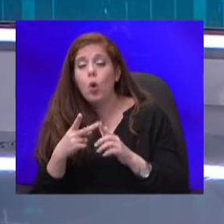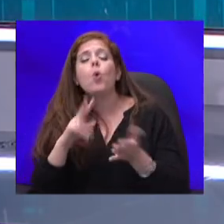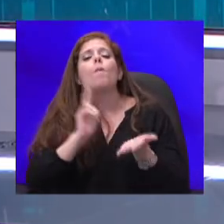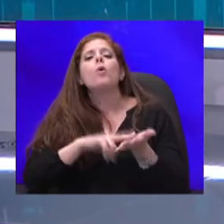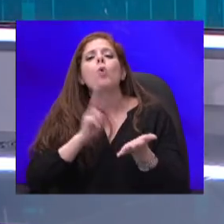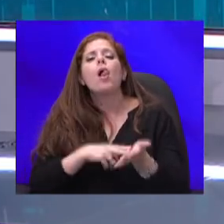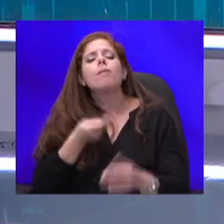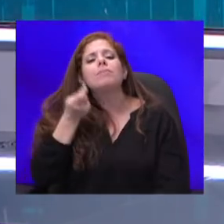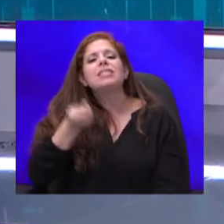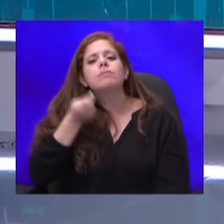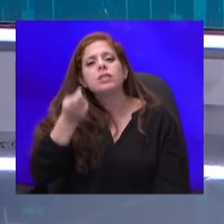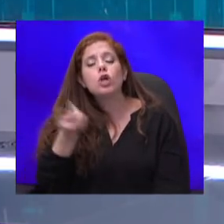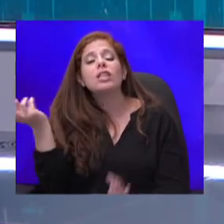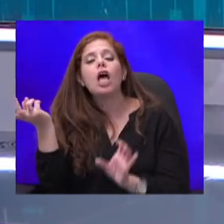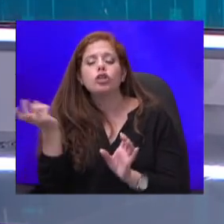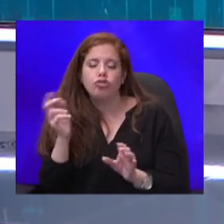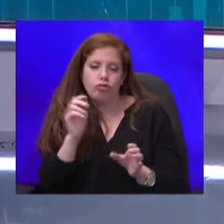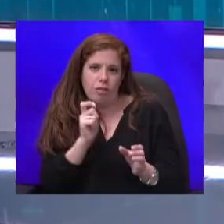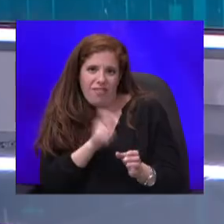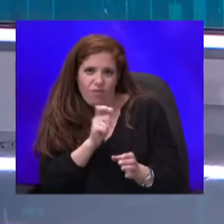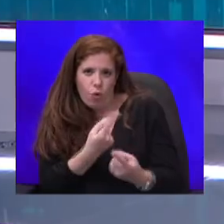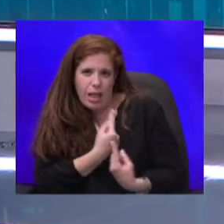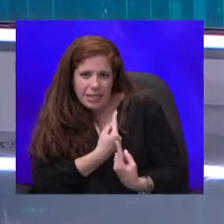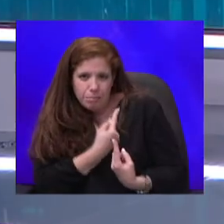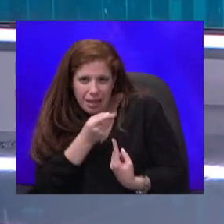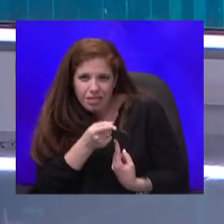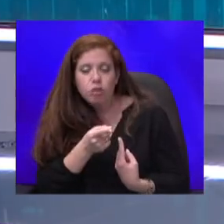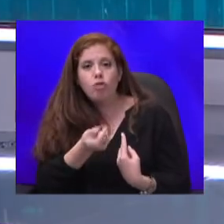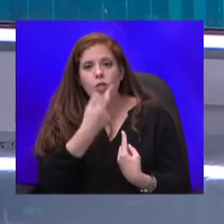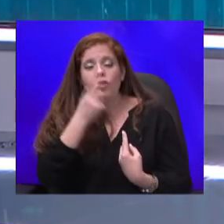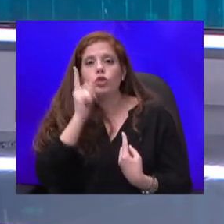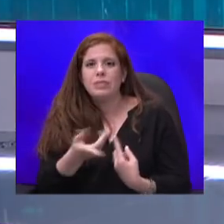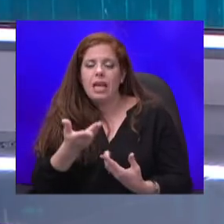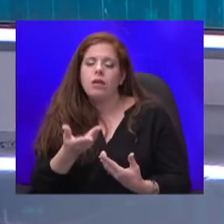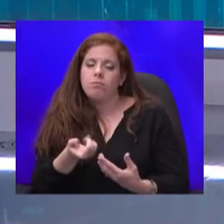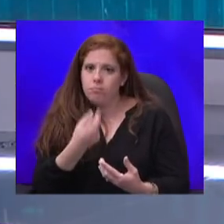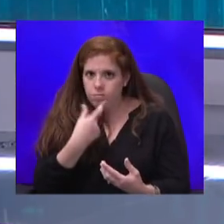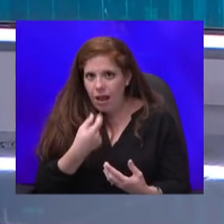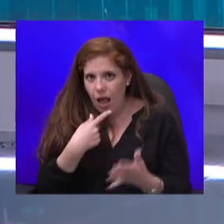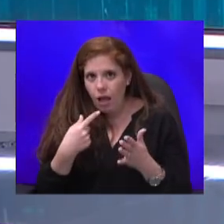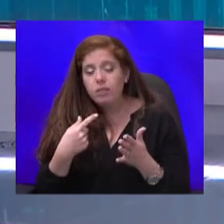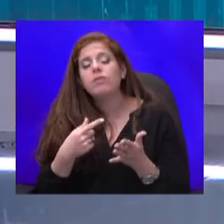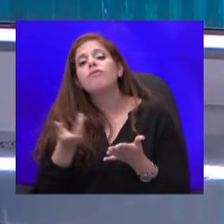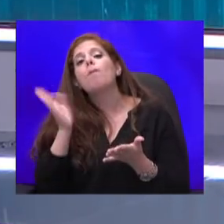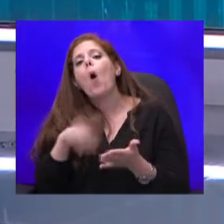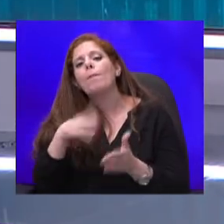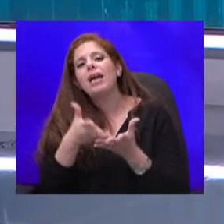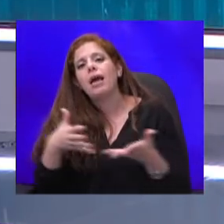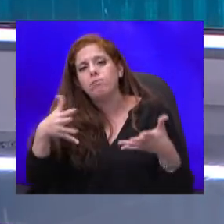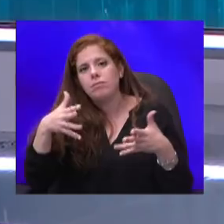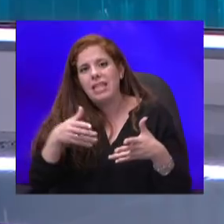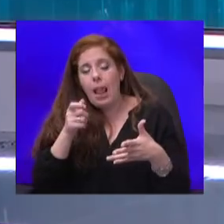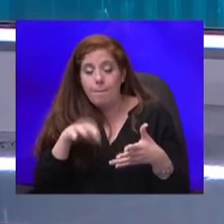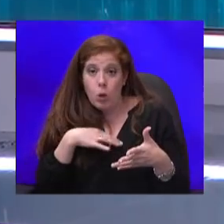ההשתתפות העצמית של התרופות שהן צריכים לקחת כנגד המחלה, וממלן נמצאות בסל הבריאות. כך שהחלק הזה לפחות תיאורטית פתור.